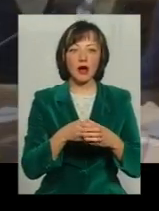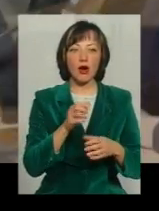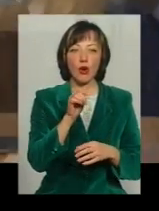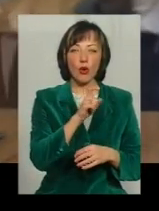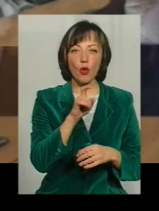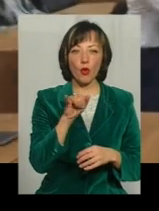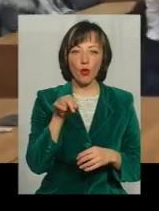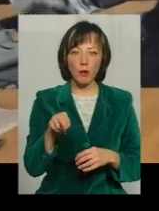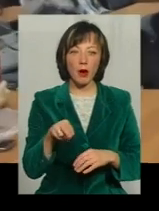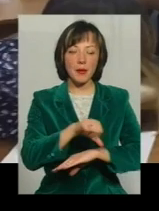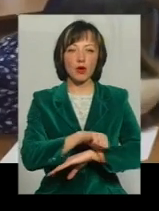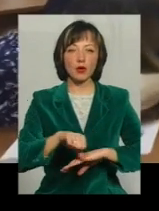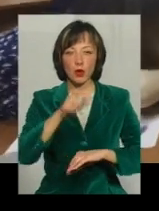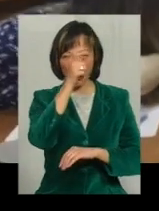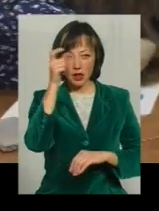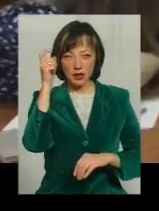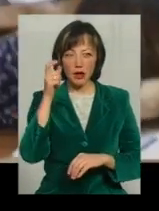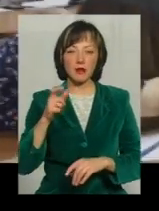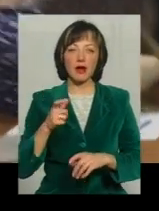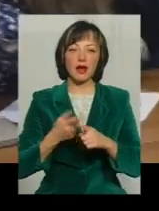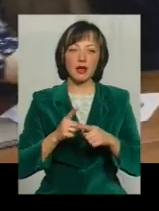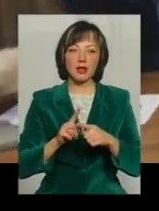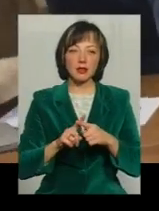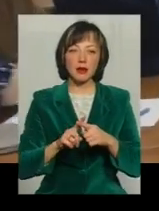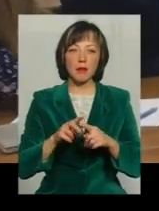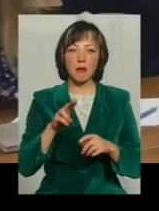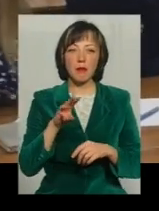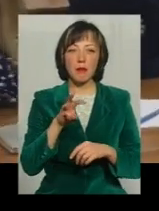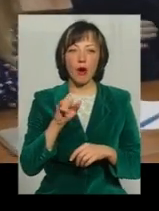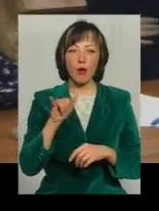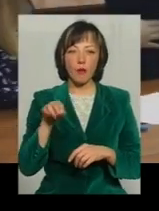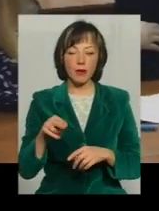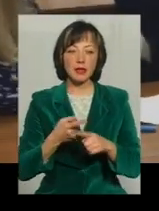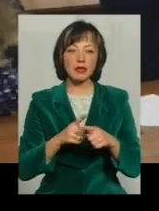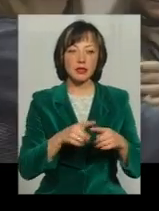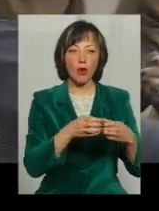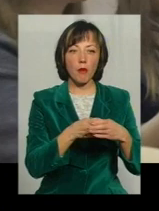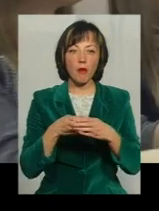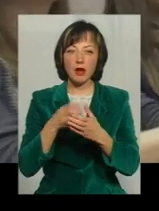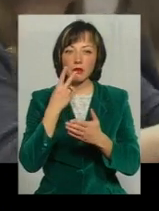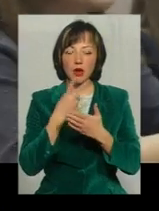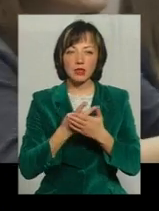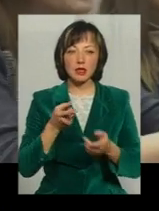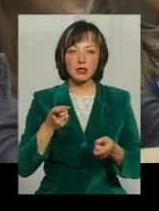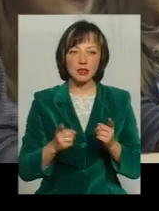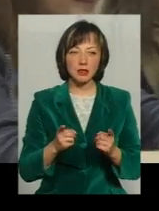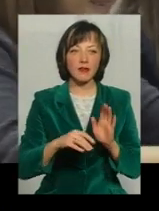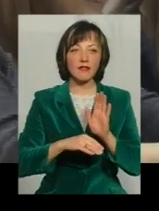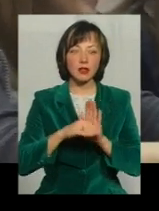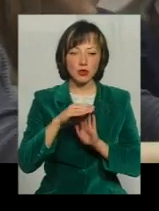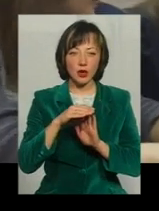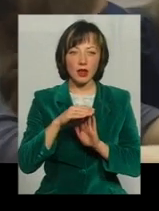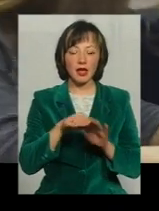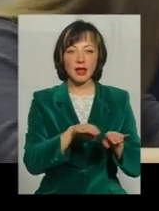команда Покордонної академії, команда вуза Україна і команда МАУП І саме ці команди показали, дійсно, настільки високий